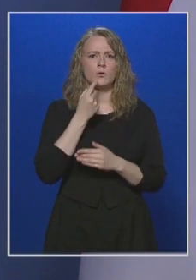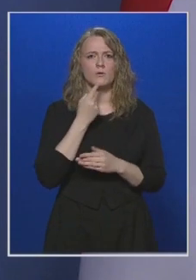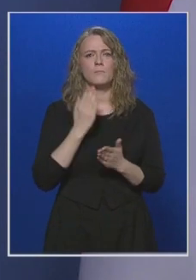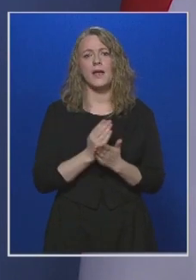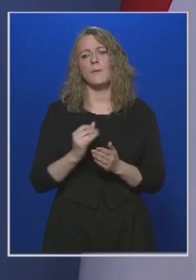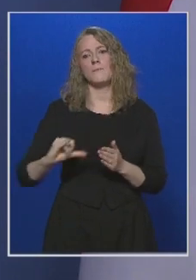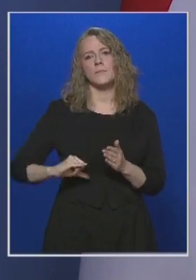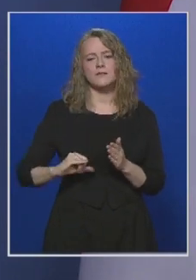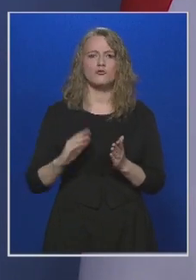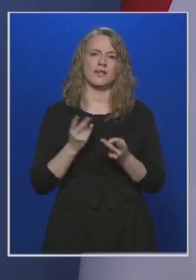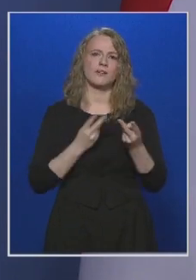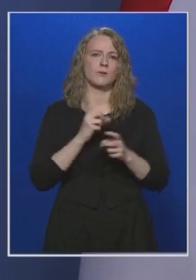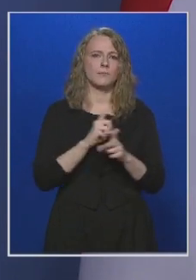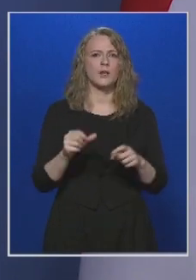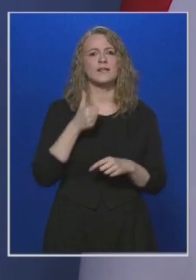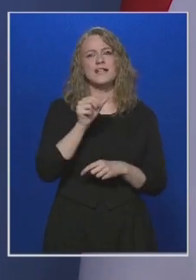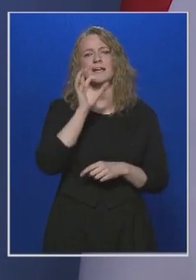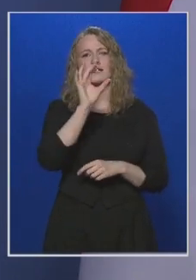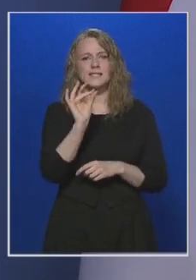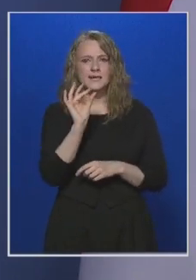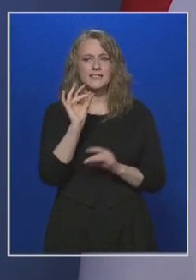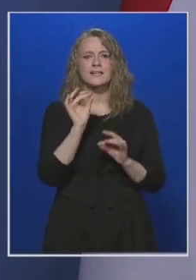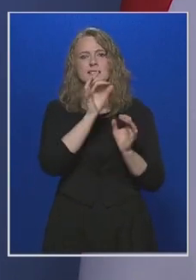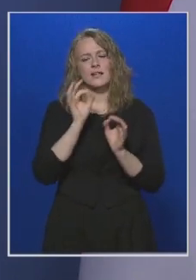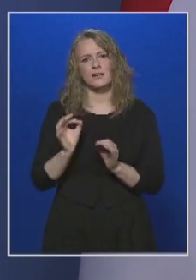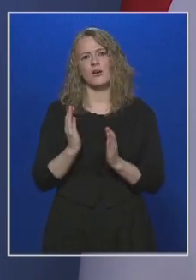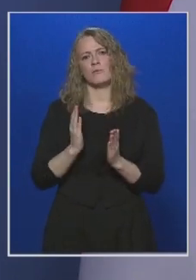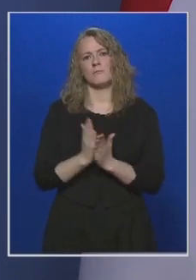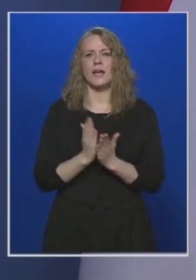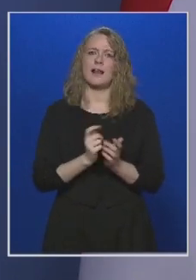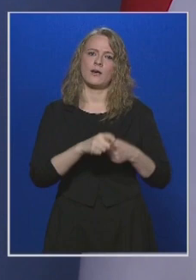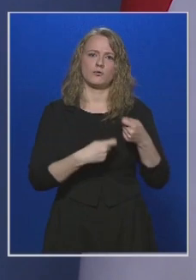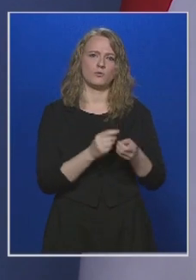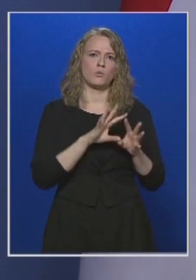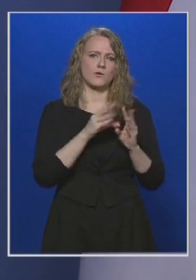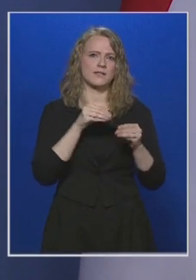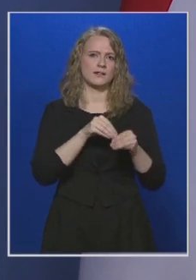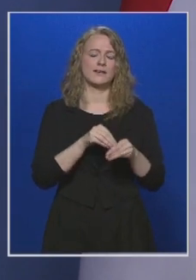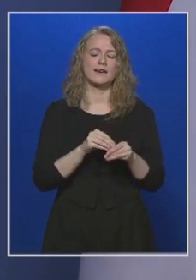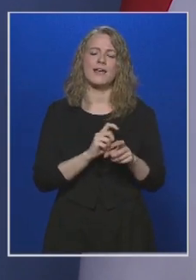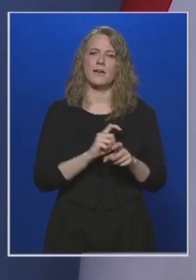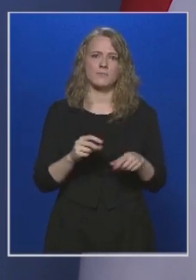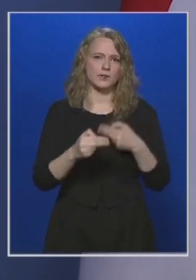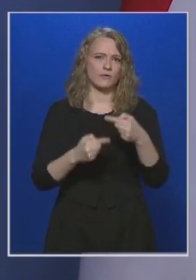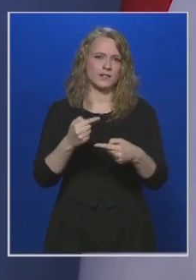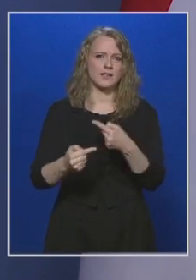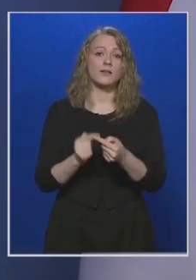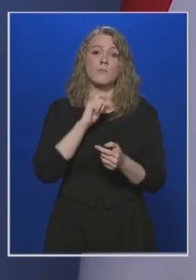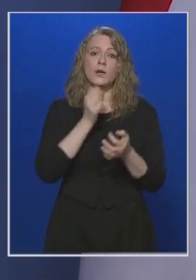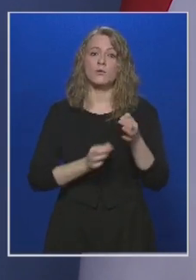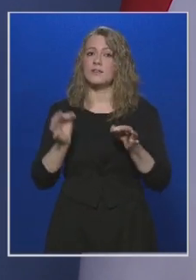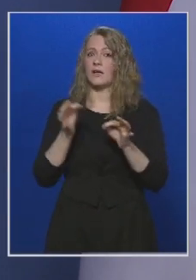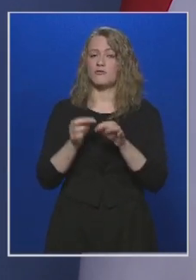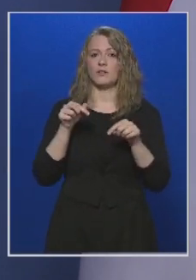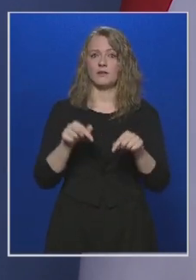biztonságkedvér 110%-át lekötöttük a pénzeknek, és ebből pedig az következik, hogy Magyarországnál, Magyarország esetén,